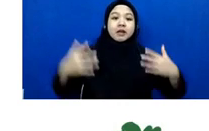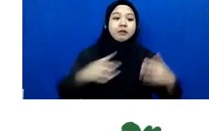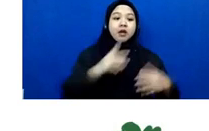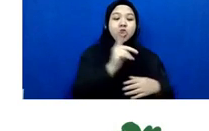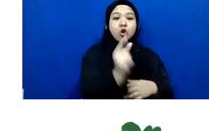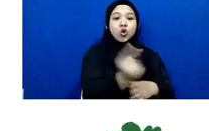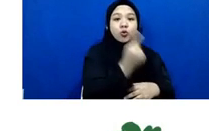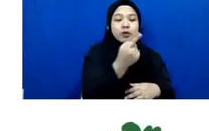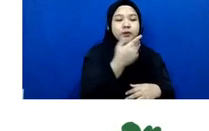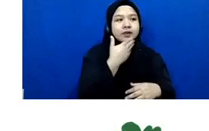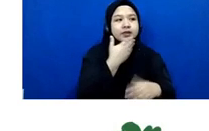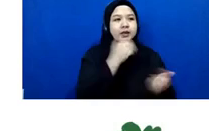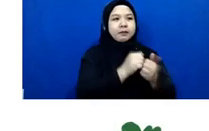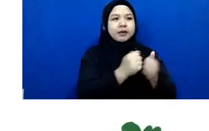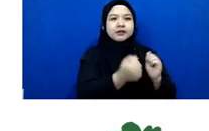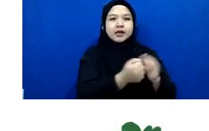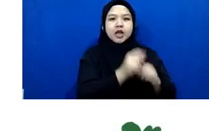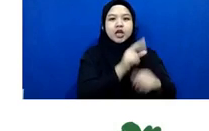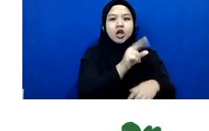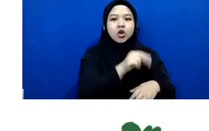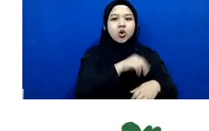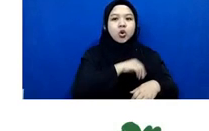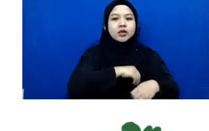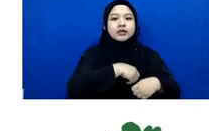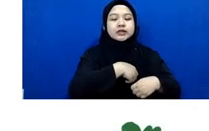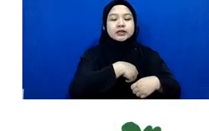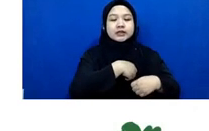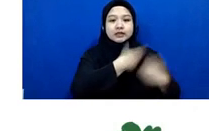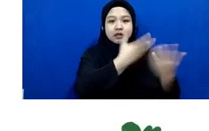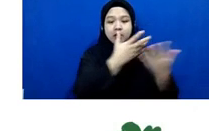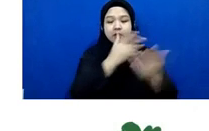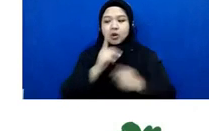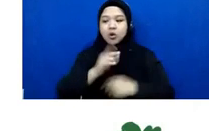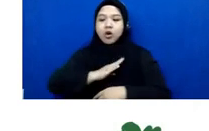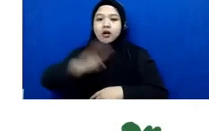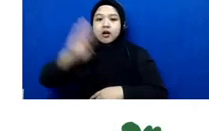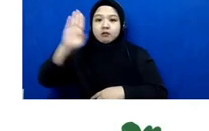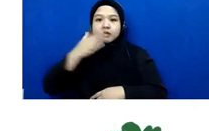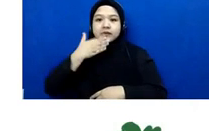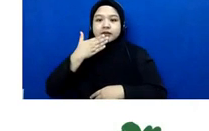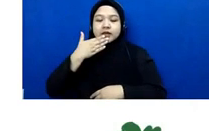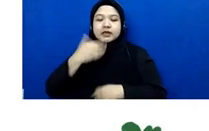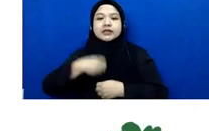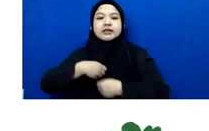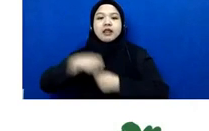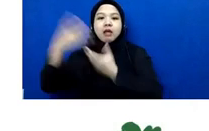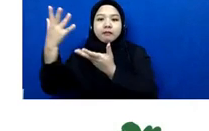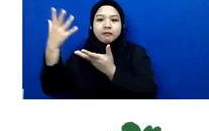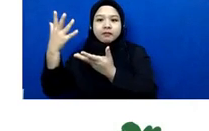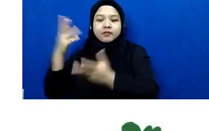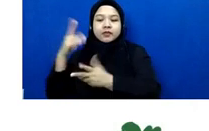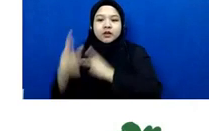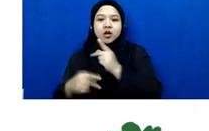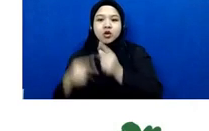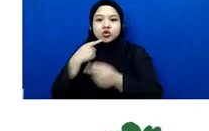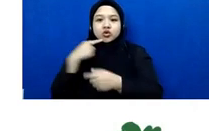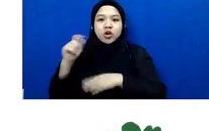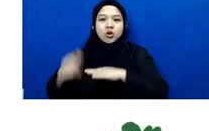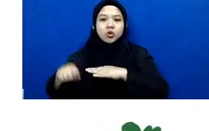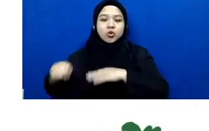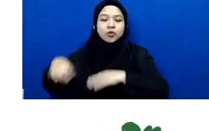untuk perkara perdataan non-islam agama untuk yang beragama islam kalau terkait dengan hukum